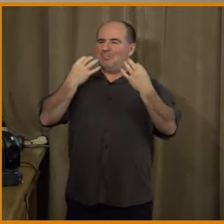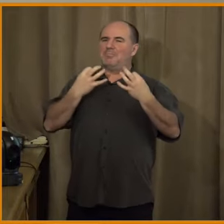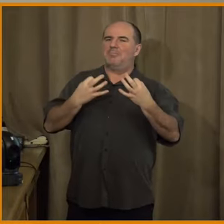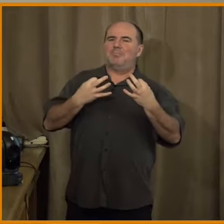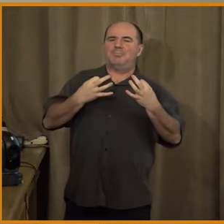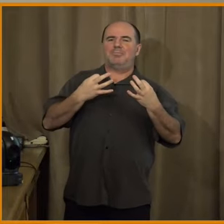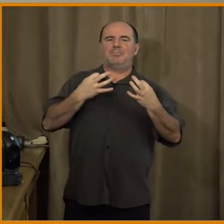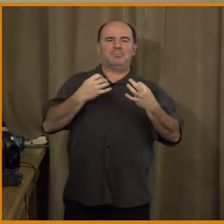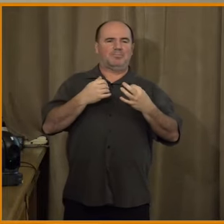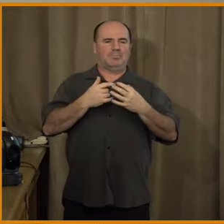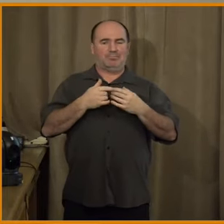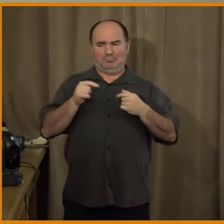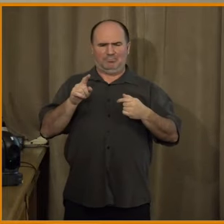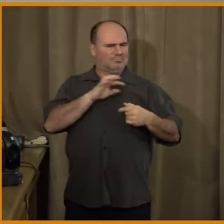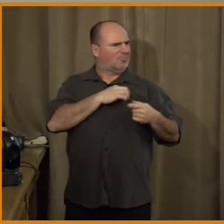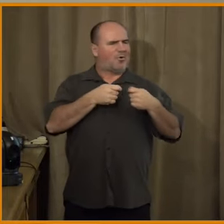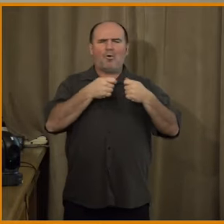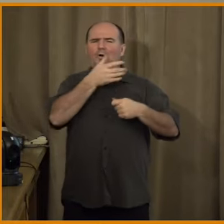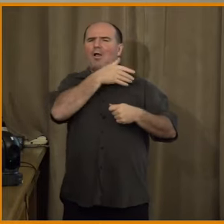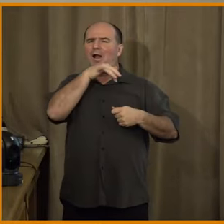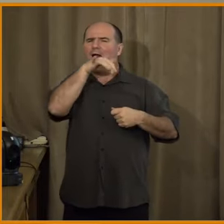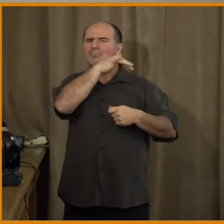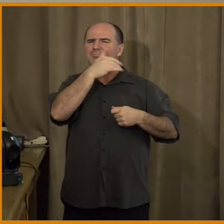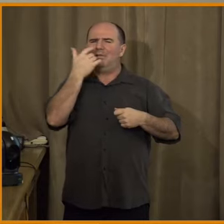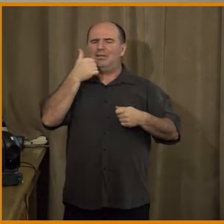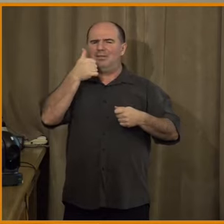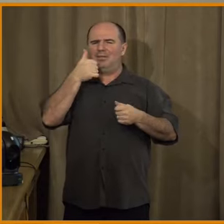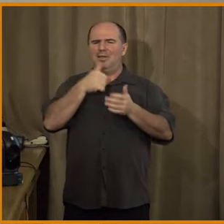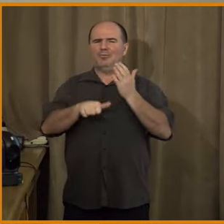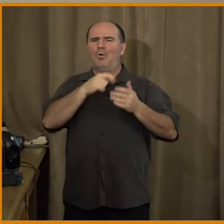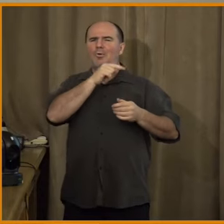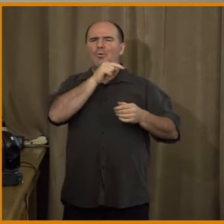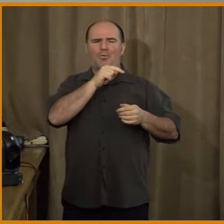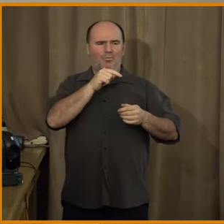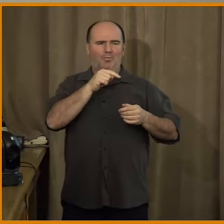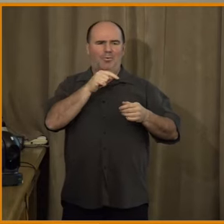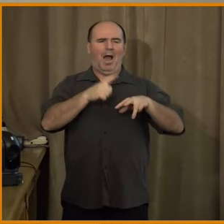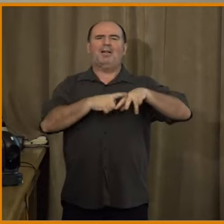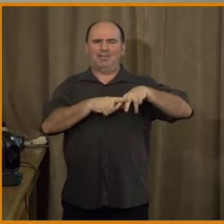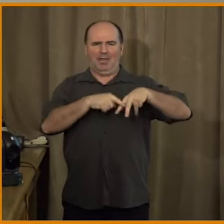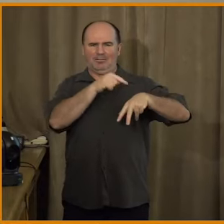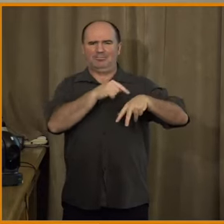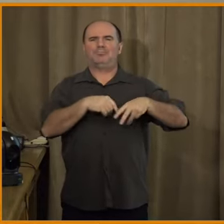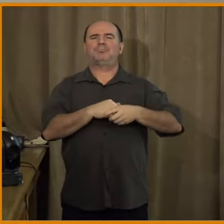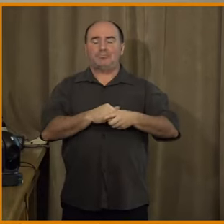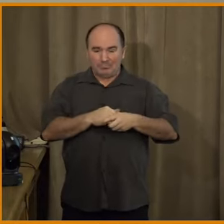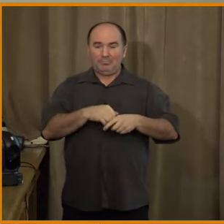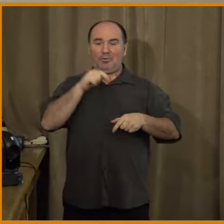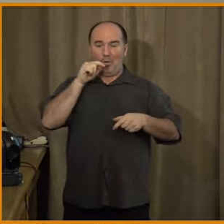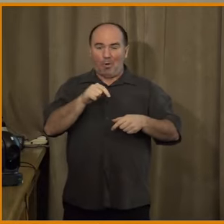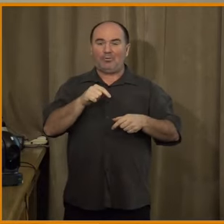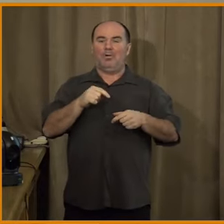Altai, který tady byl již jednou citován, tak on dokonce hovoří o tom, že lidé, kteří konzumí, rozšiřují a i vymýšlí